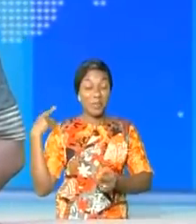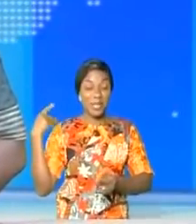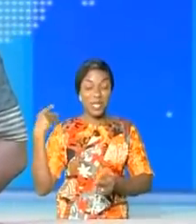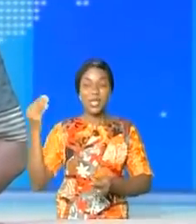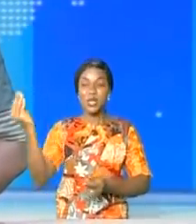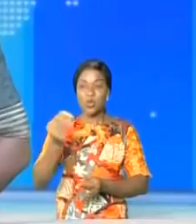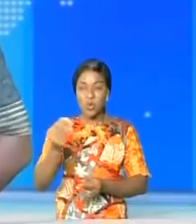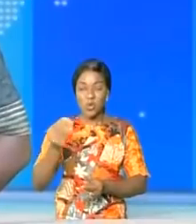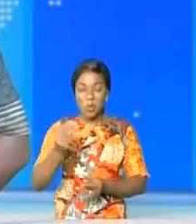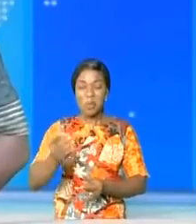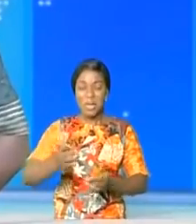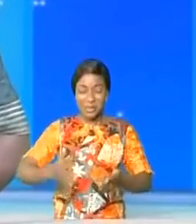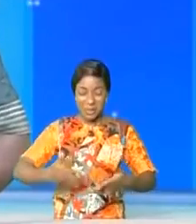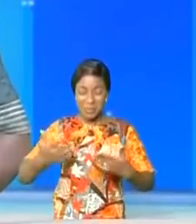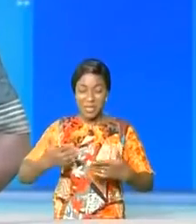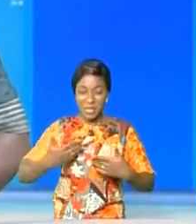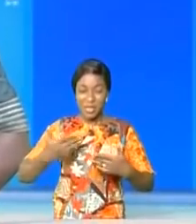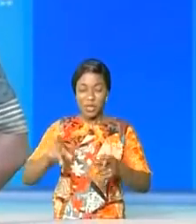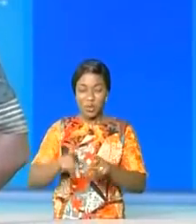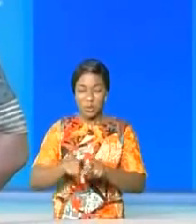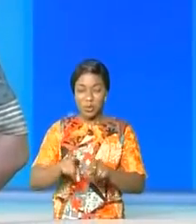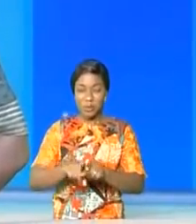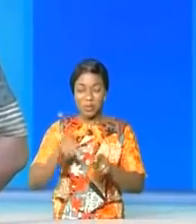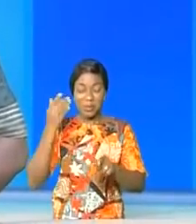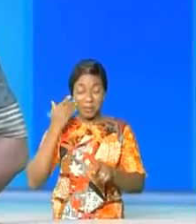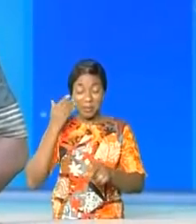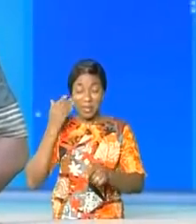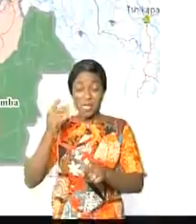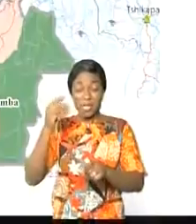Mbosokodiapuanga à la tête du bureau de l'Assemblée nationale.